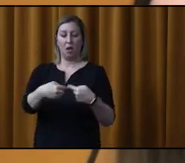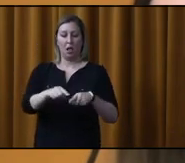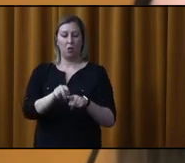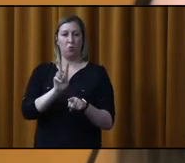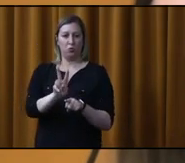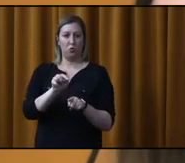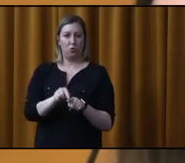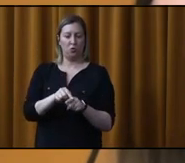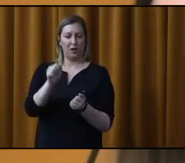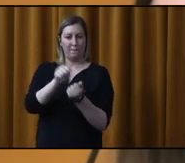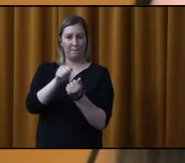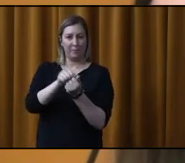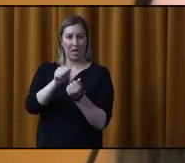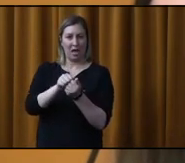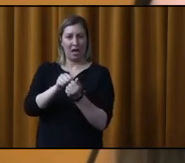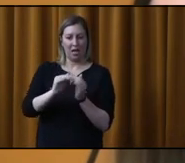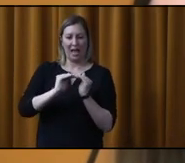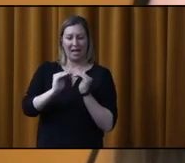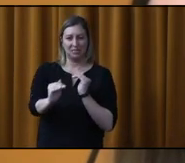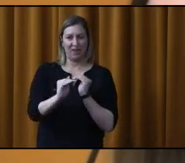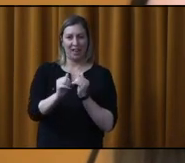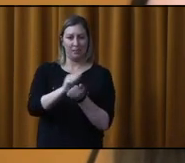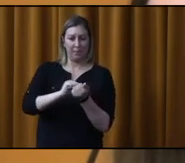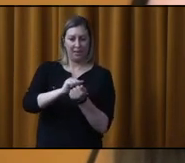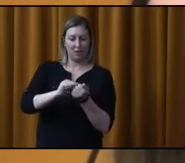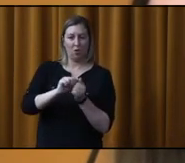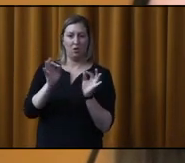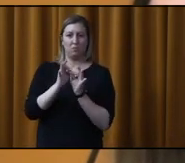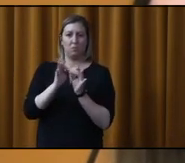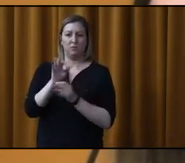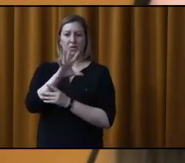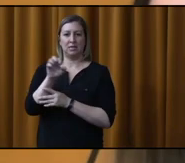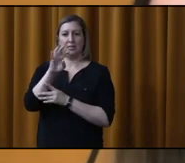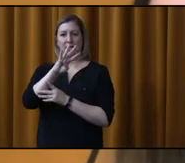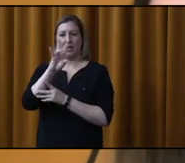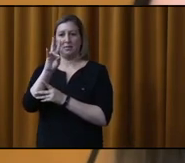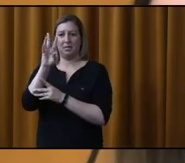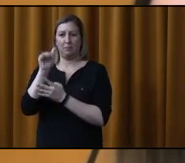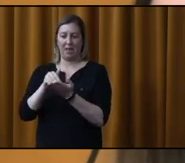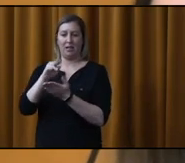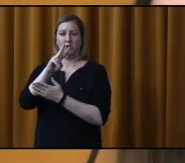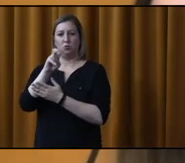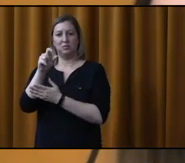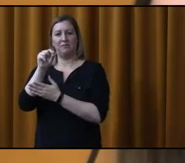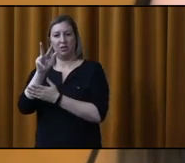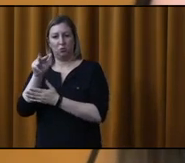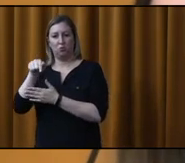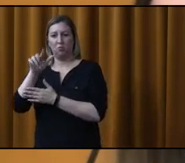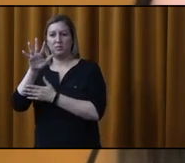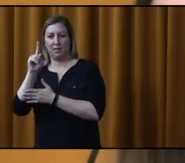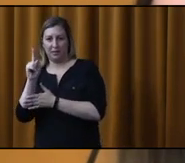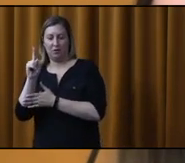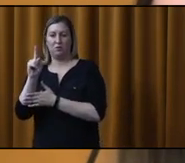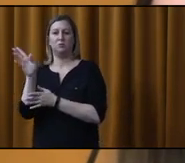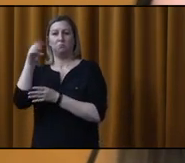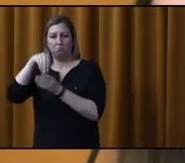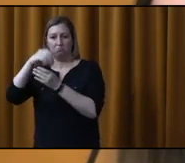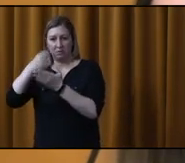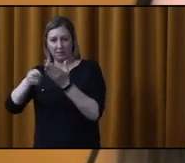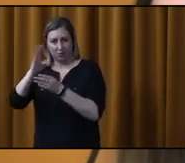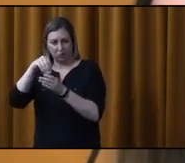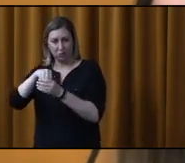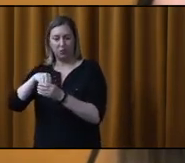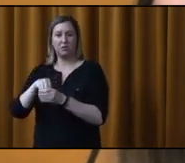la pierre, disposition de rebuts d'asphalte et de béton au montant de 547 223 et 51, incluant les taxes,